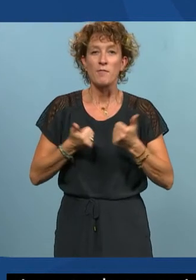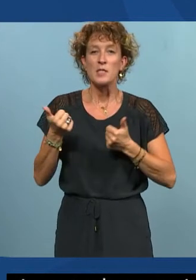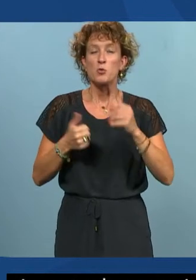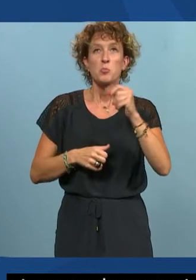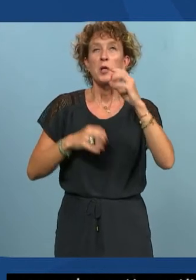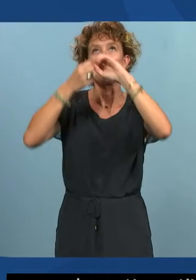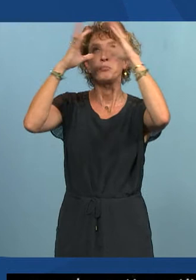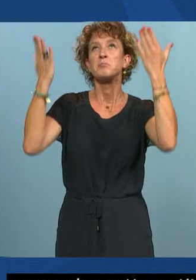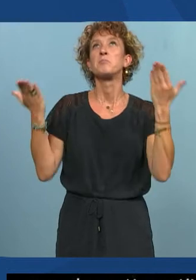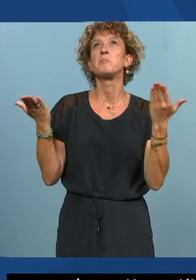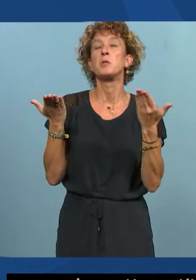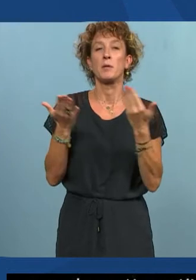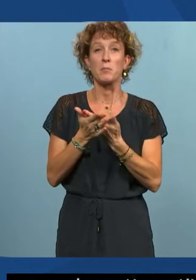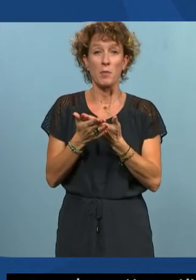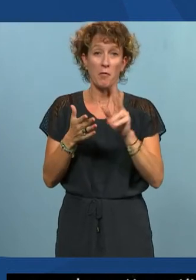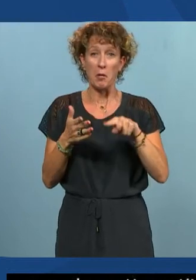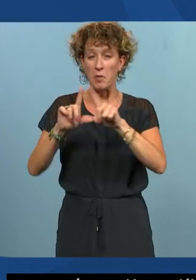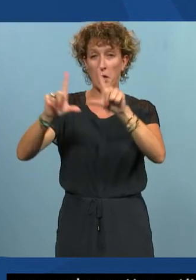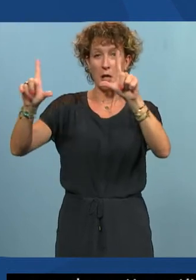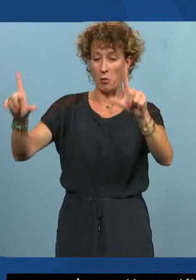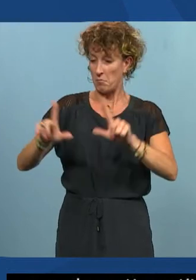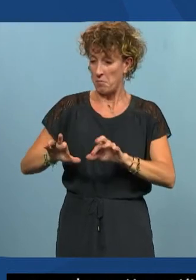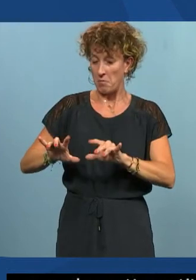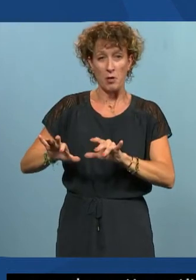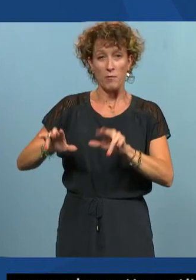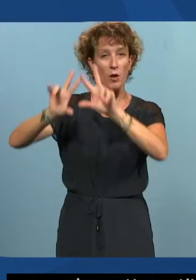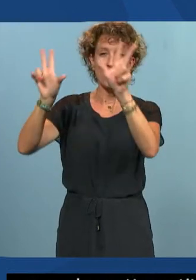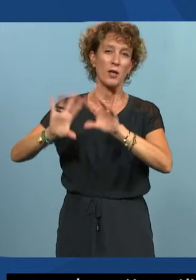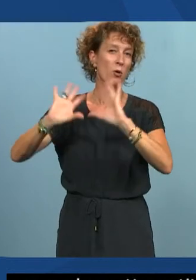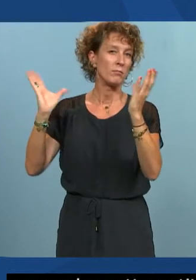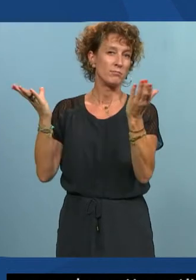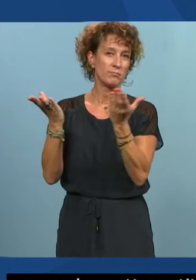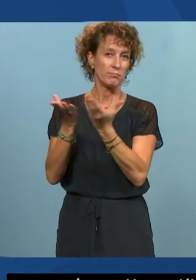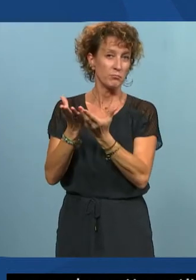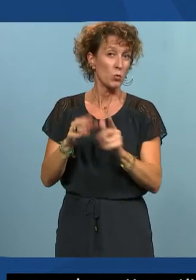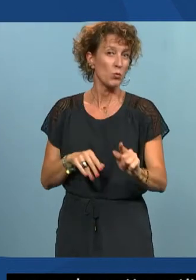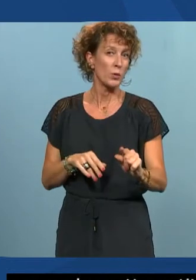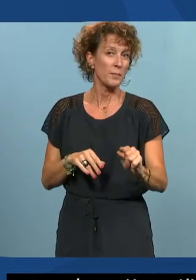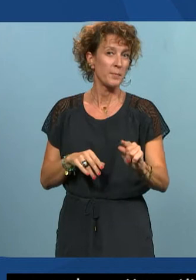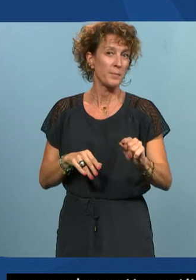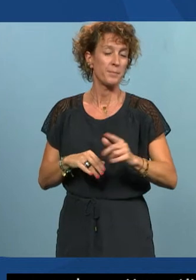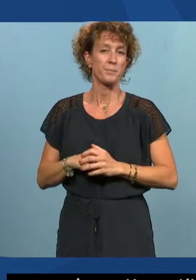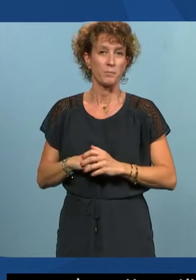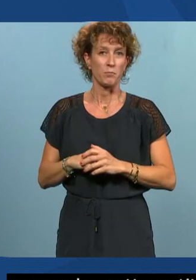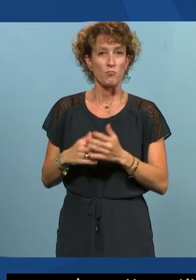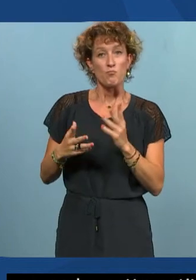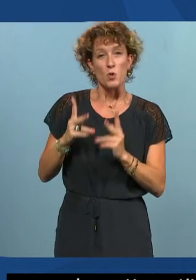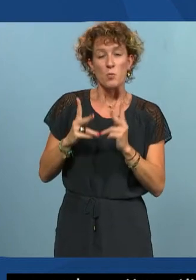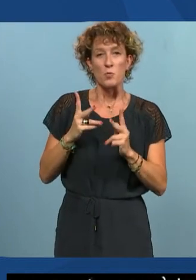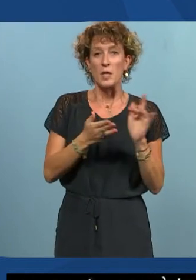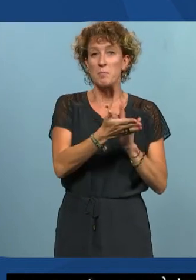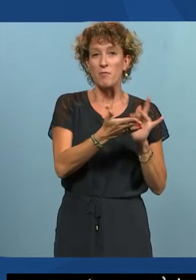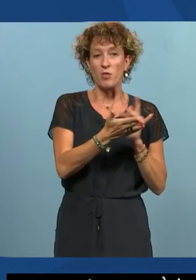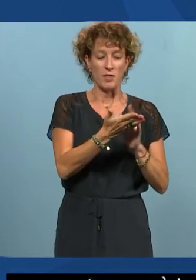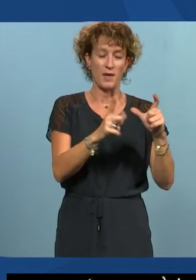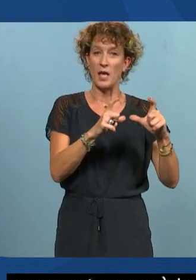un clavier, un écran, un ordinateur de manière générale, une souris, éventuellement un smartphone avec des écrans